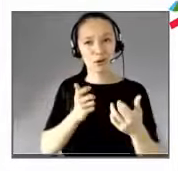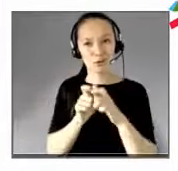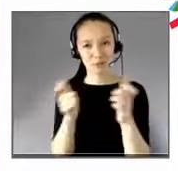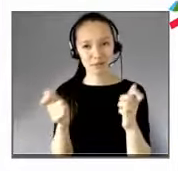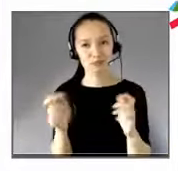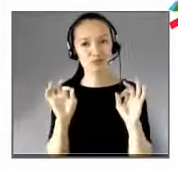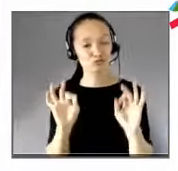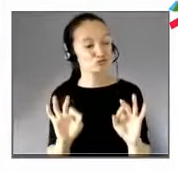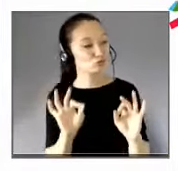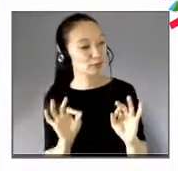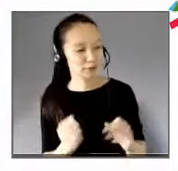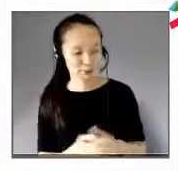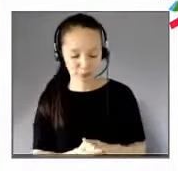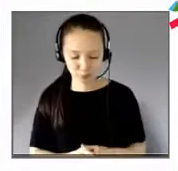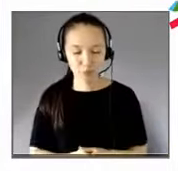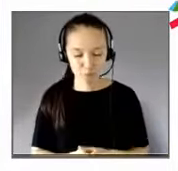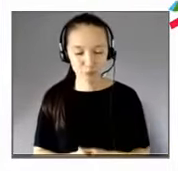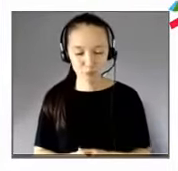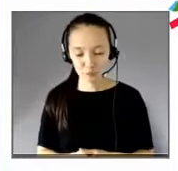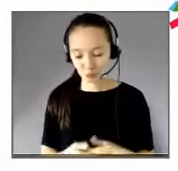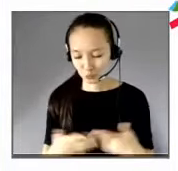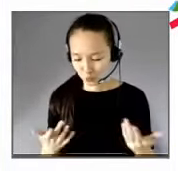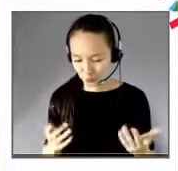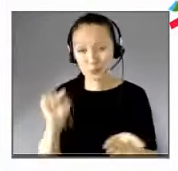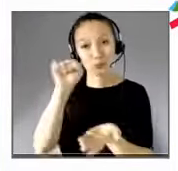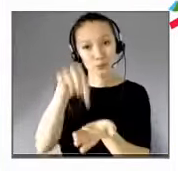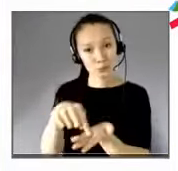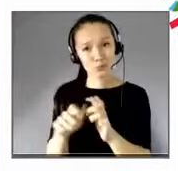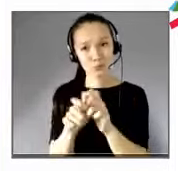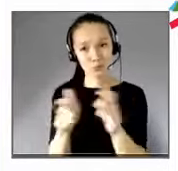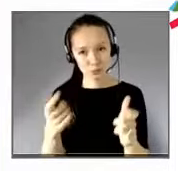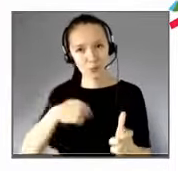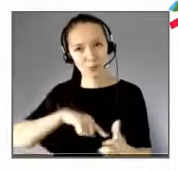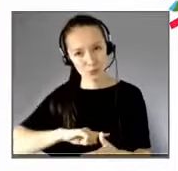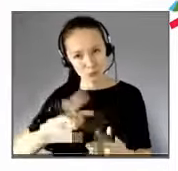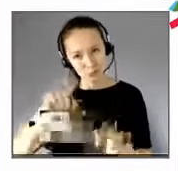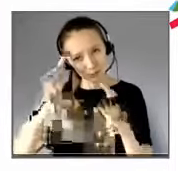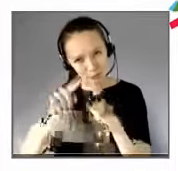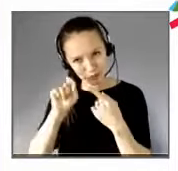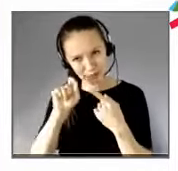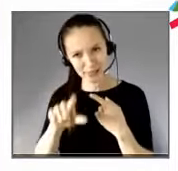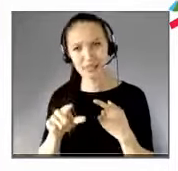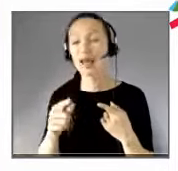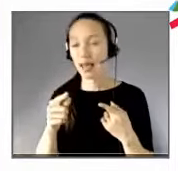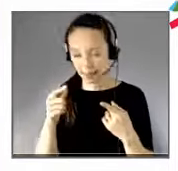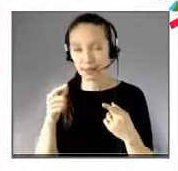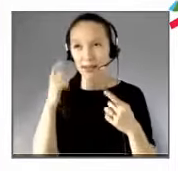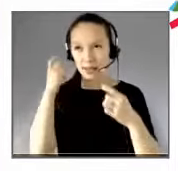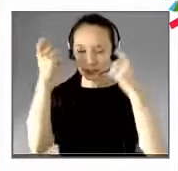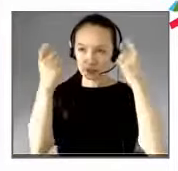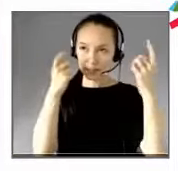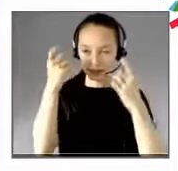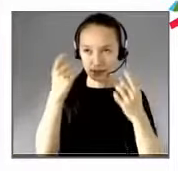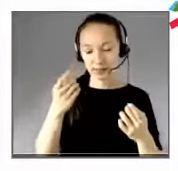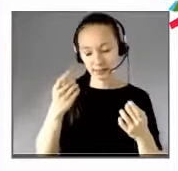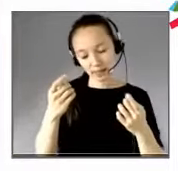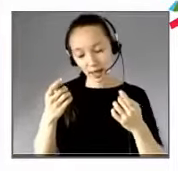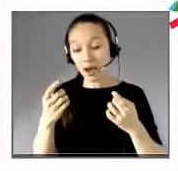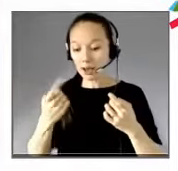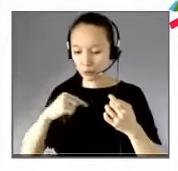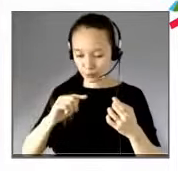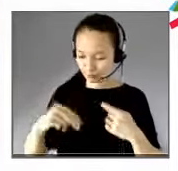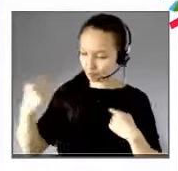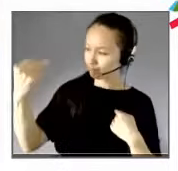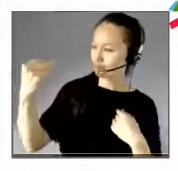endroits où on peut travailler le sujet concrètement.'est-à-dire que dans la vie réelle, on est souvent dans la